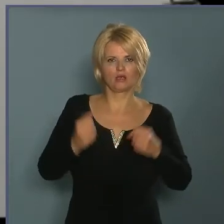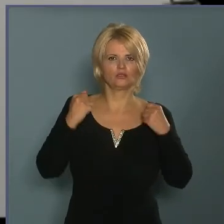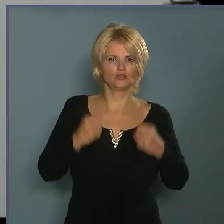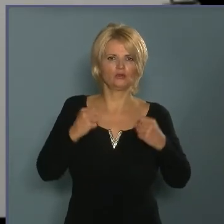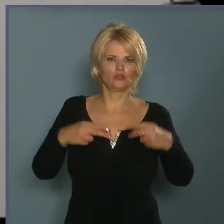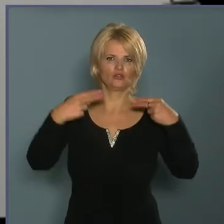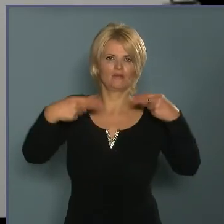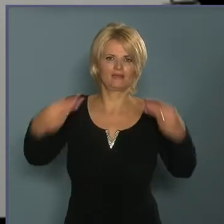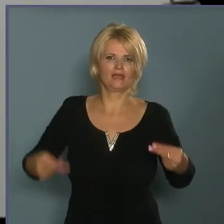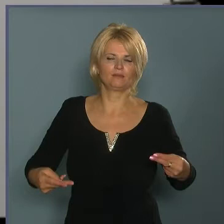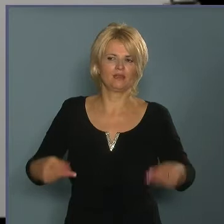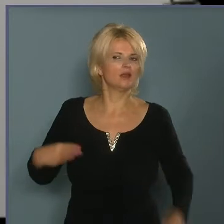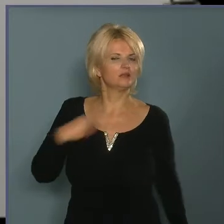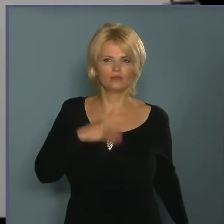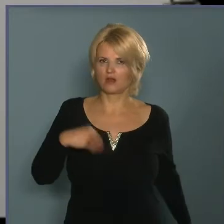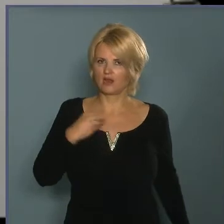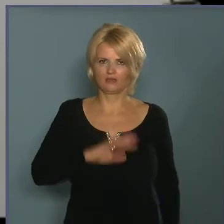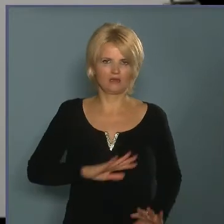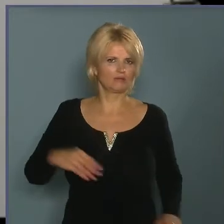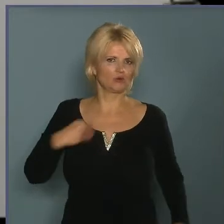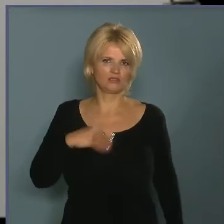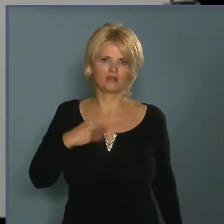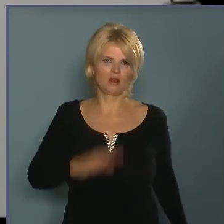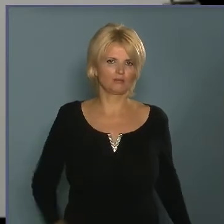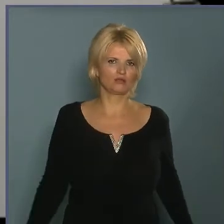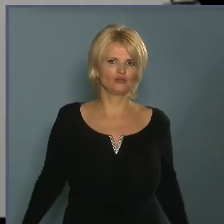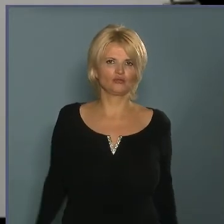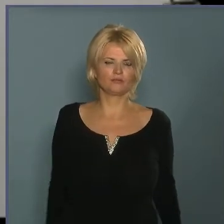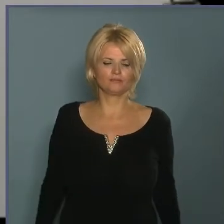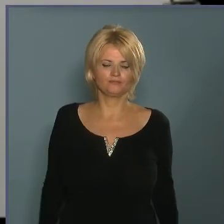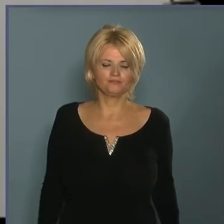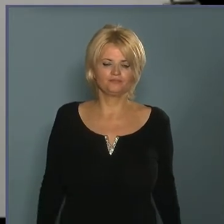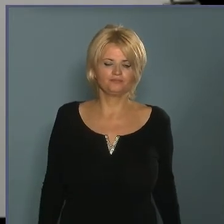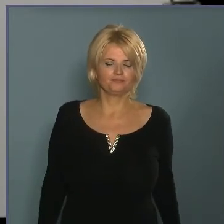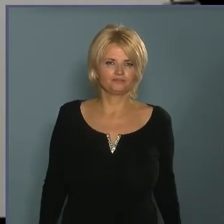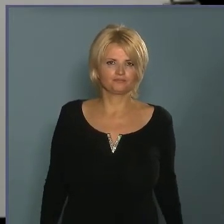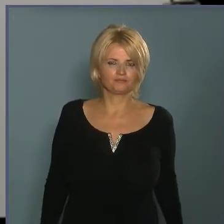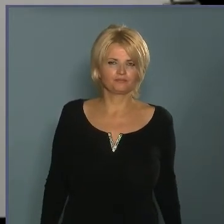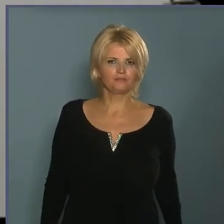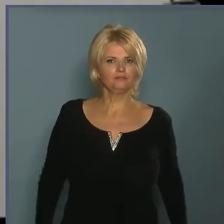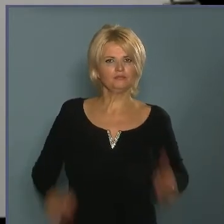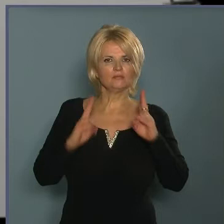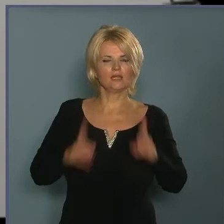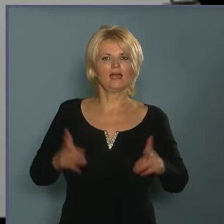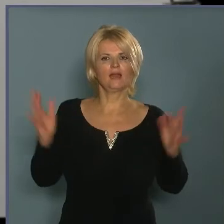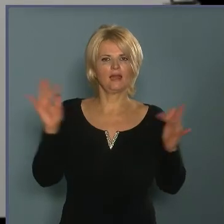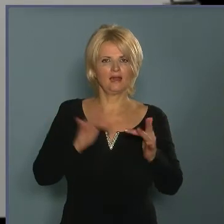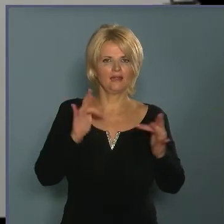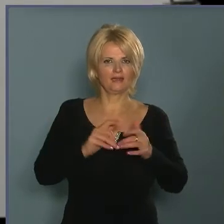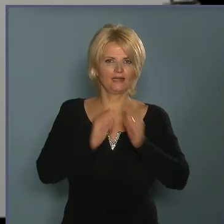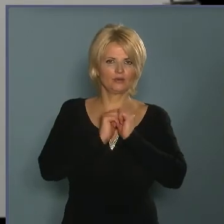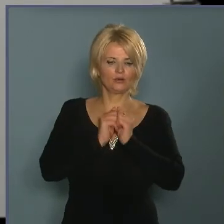következmény, csak maga a tragédia lehetősége is ilyenkor megérinti az embert. Minden erőnkkel küzdünk ellene, és